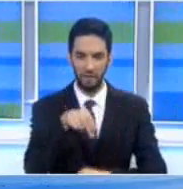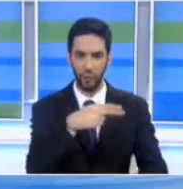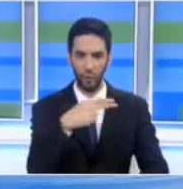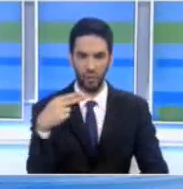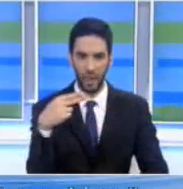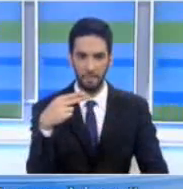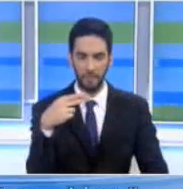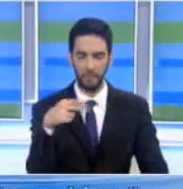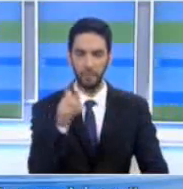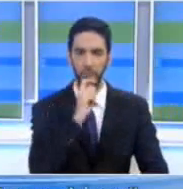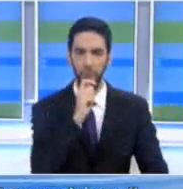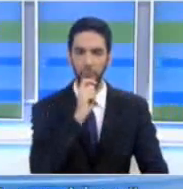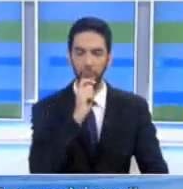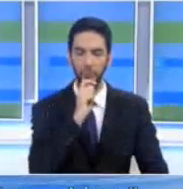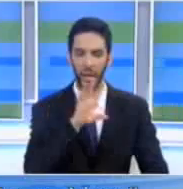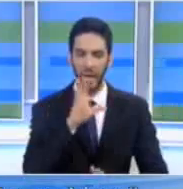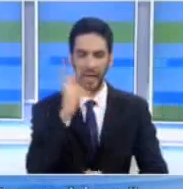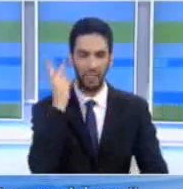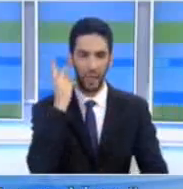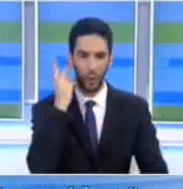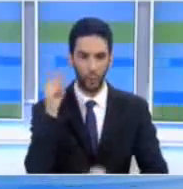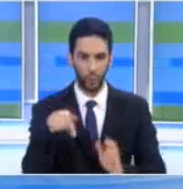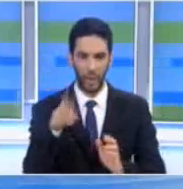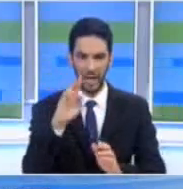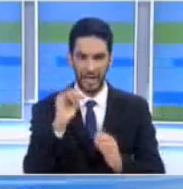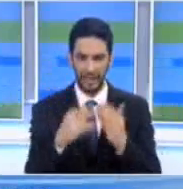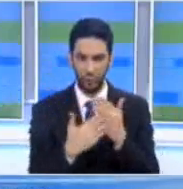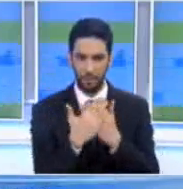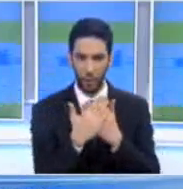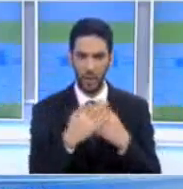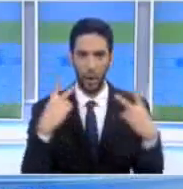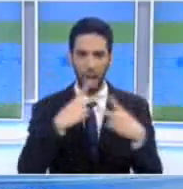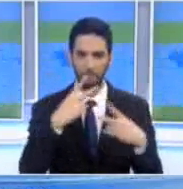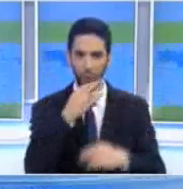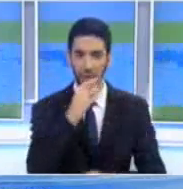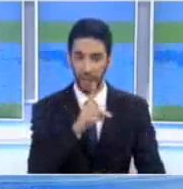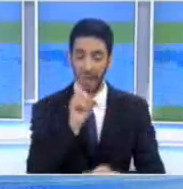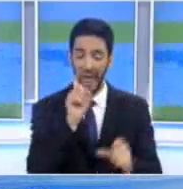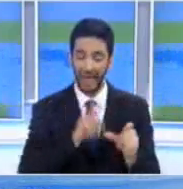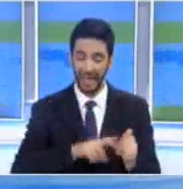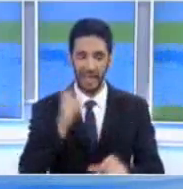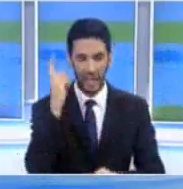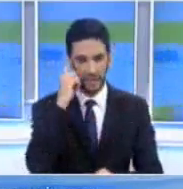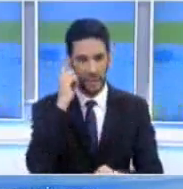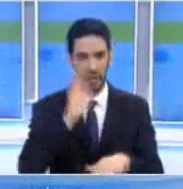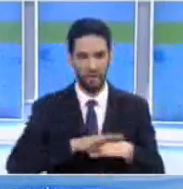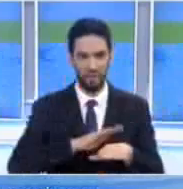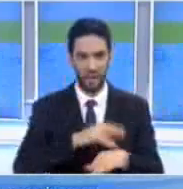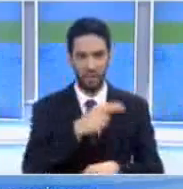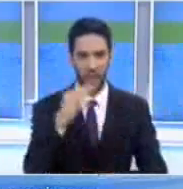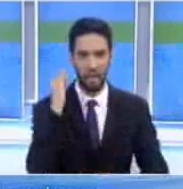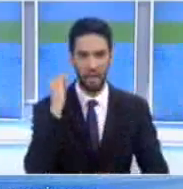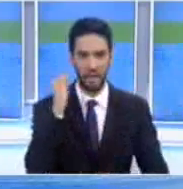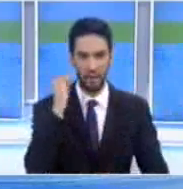το θέμα Μιλώντας στο πρωινό δρομολόγιο ο κύριος Δημητριάδης τόνισε ότι σε καμία περίπτωση δεν δικαιολογεί την εταιρεία για τις όποιες